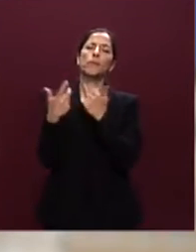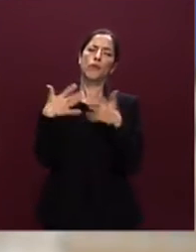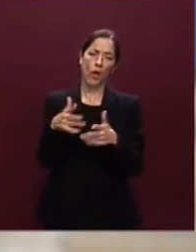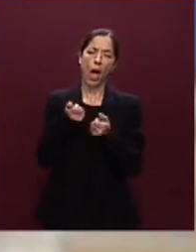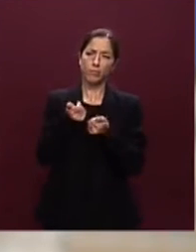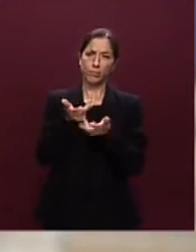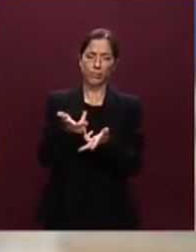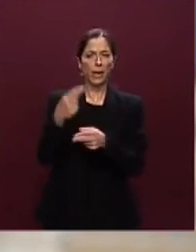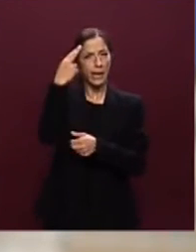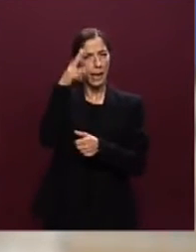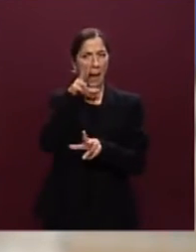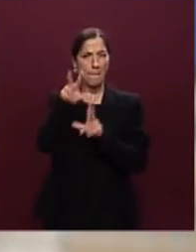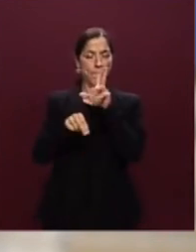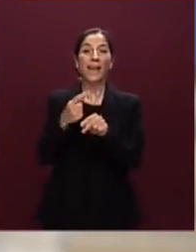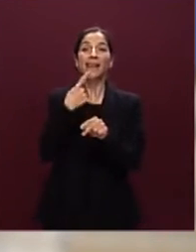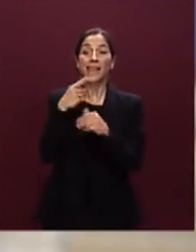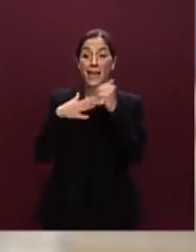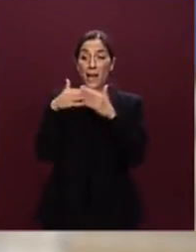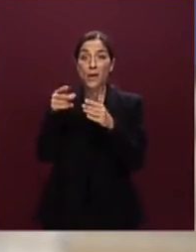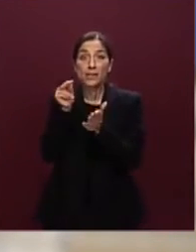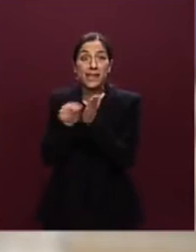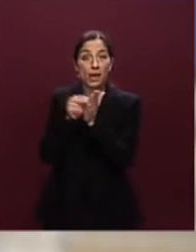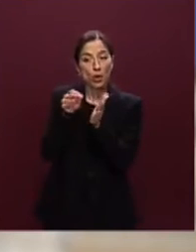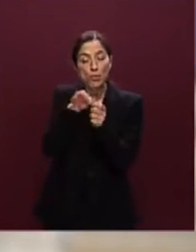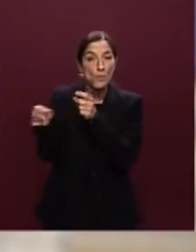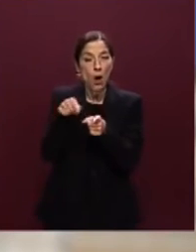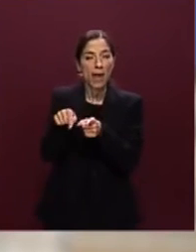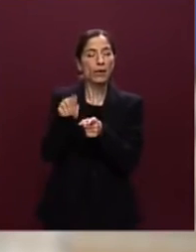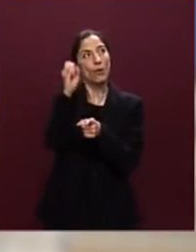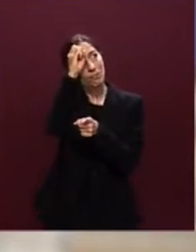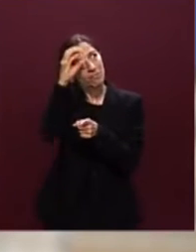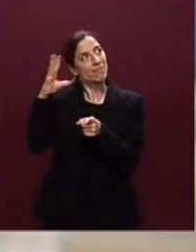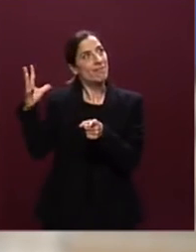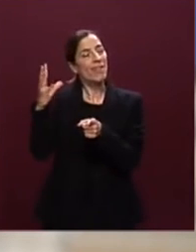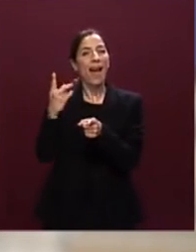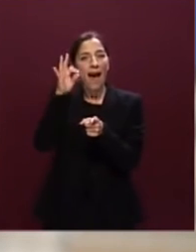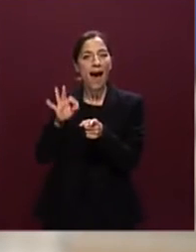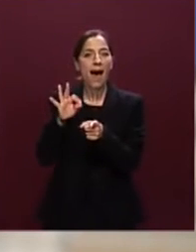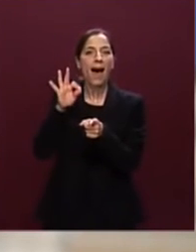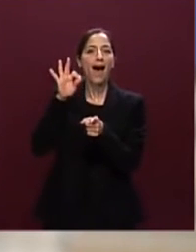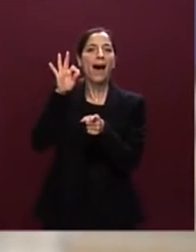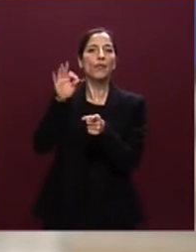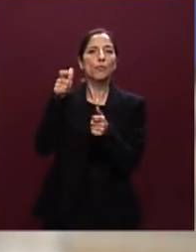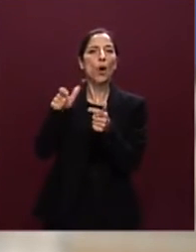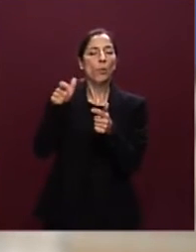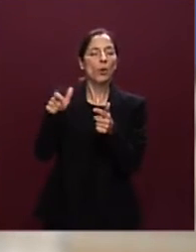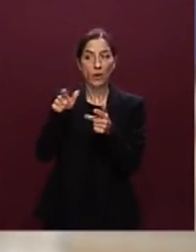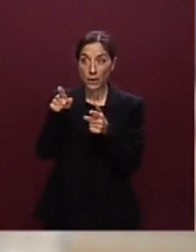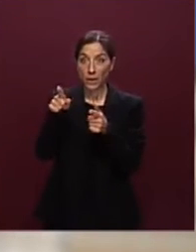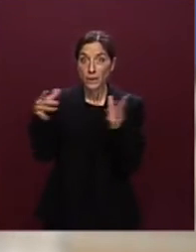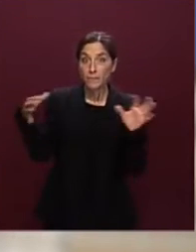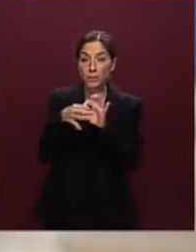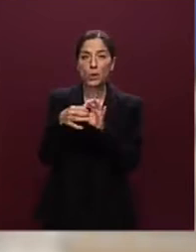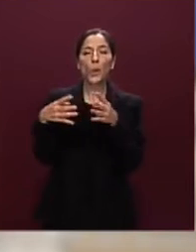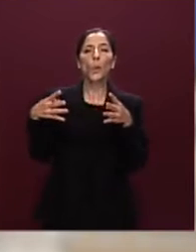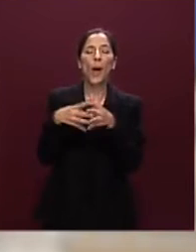ricordato nemmeno chi lo ha scritto in quel momento avrebbe mai potuto immaginare che le ragioni potessero essere quelle di una guerra al